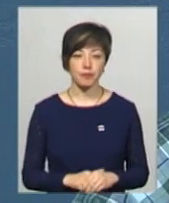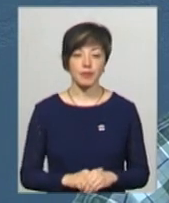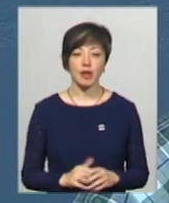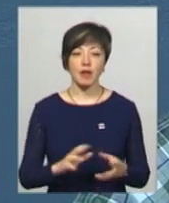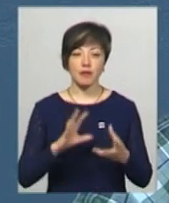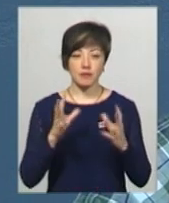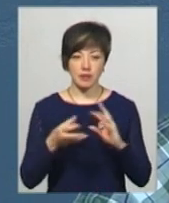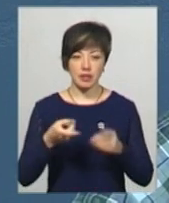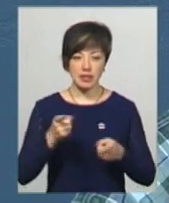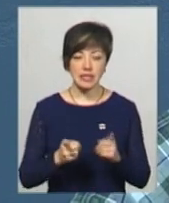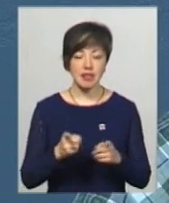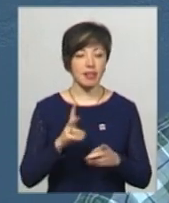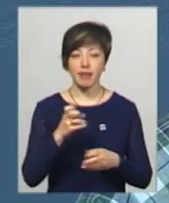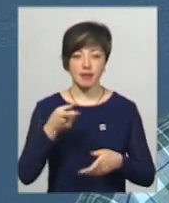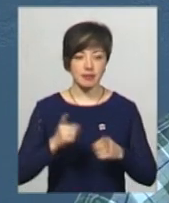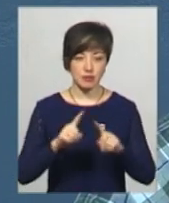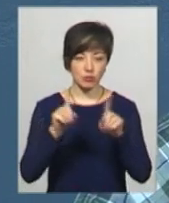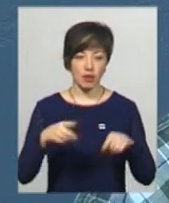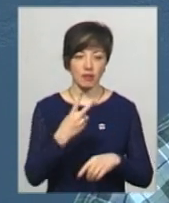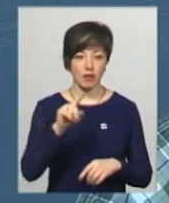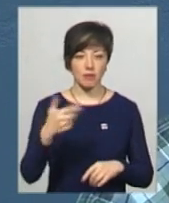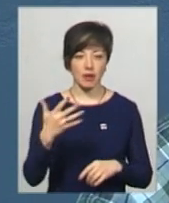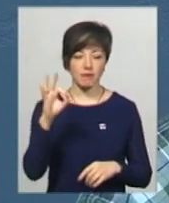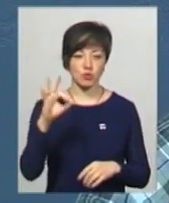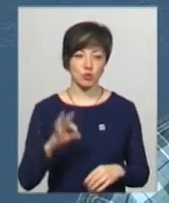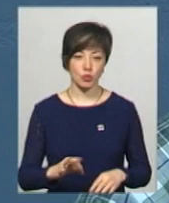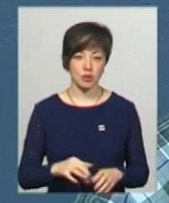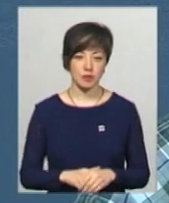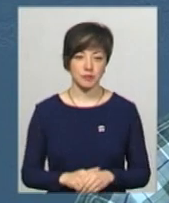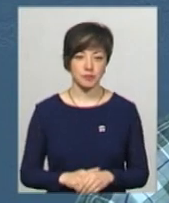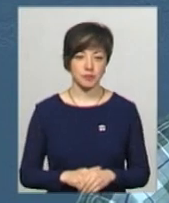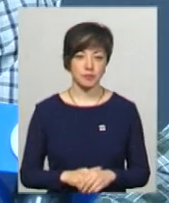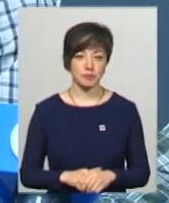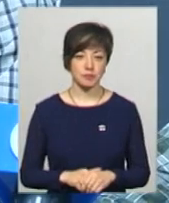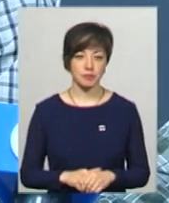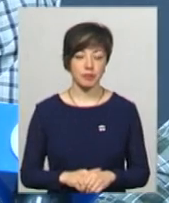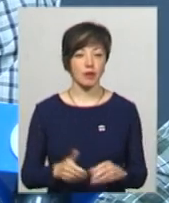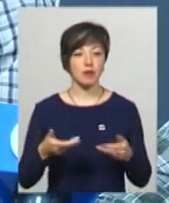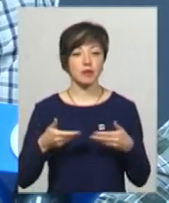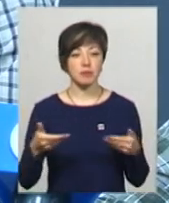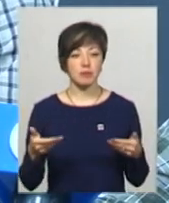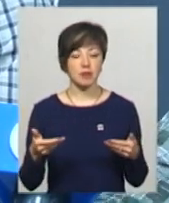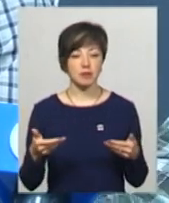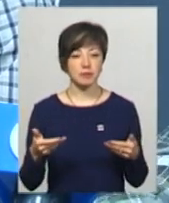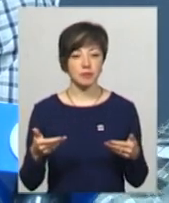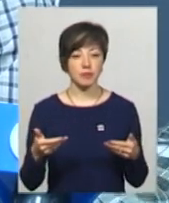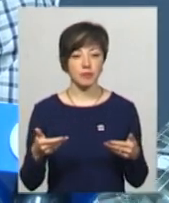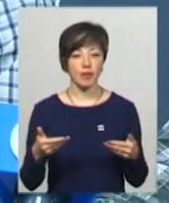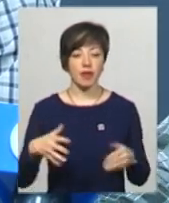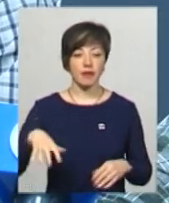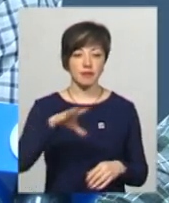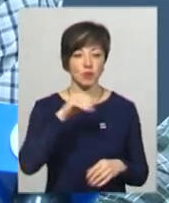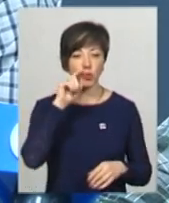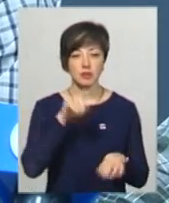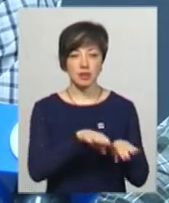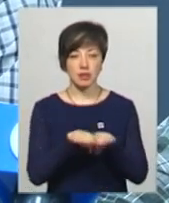кількість недійсних бюлетенів 2,5% з похибкою 0,3%. Ми на всеукраїнському